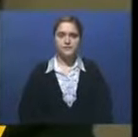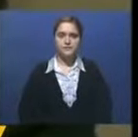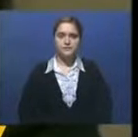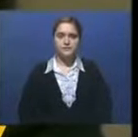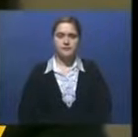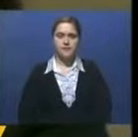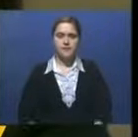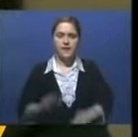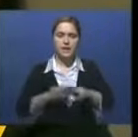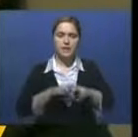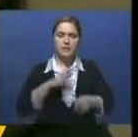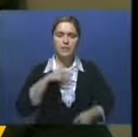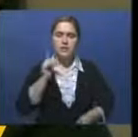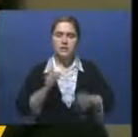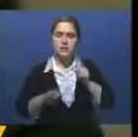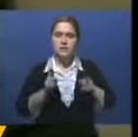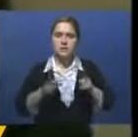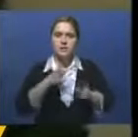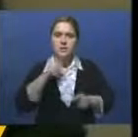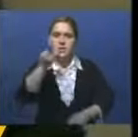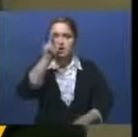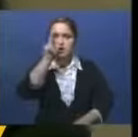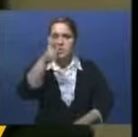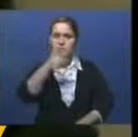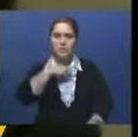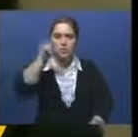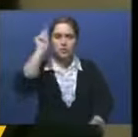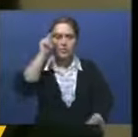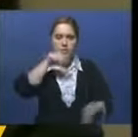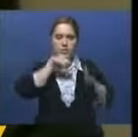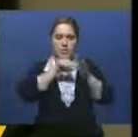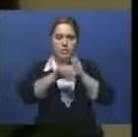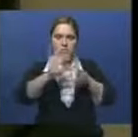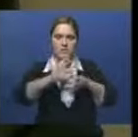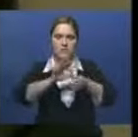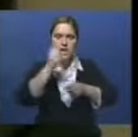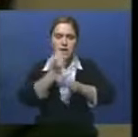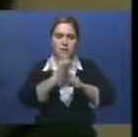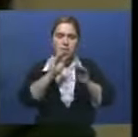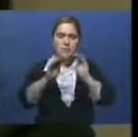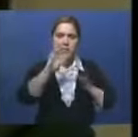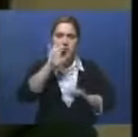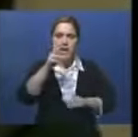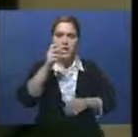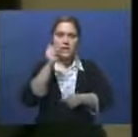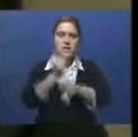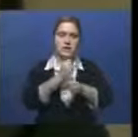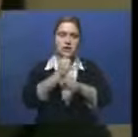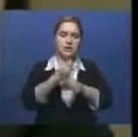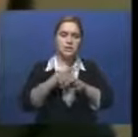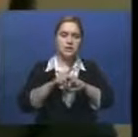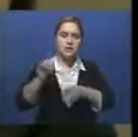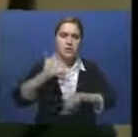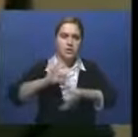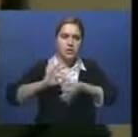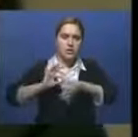Это был настоящий вызов. Три года ушло на изучение механизмов и разработку дизайна еще пять лет на само производство. Над ним работали